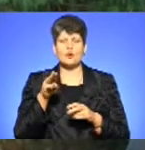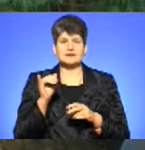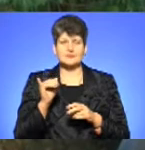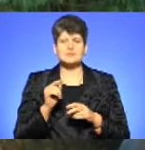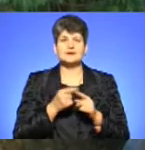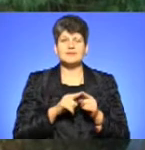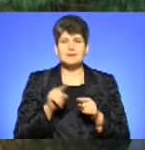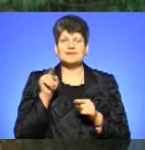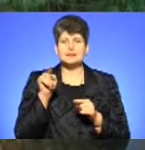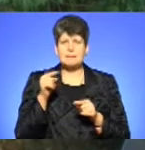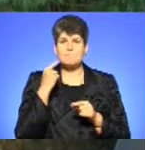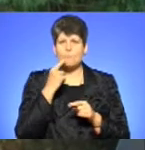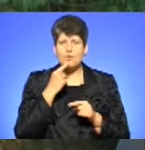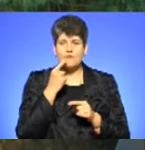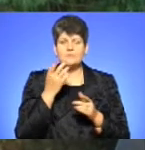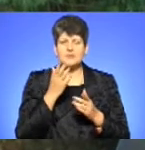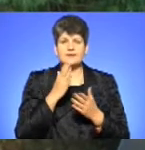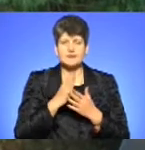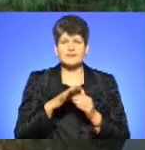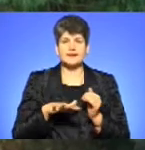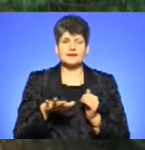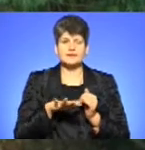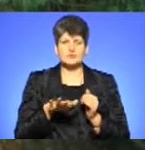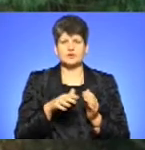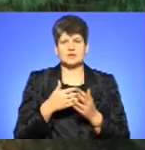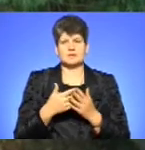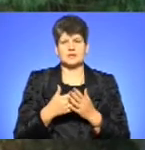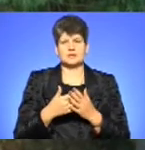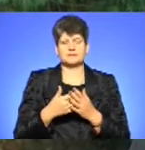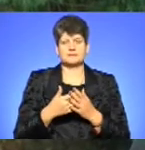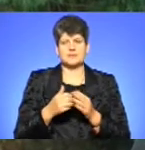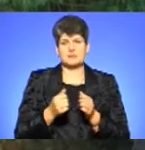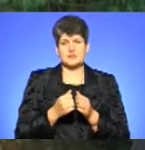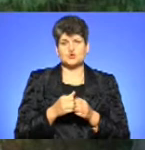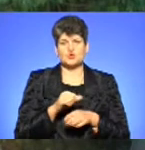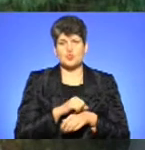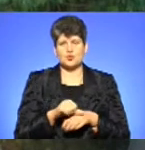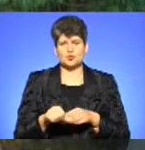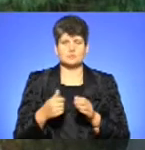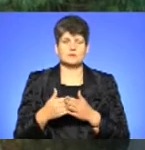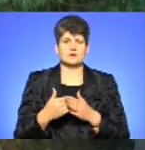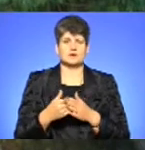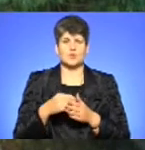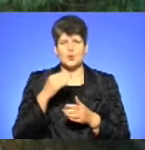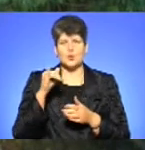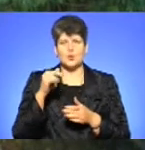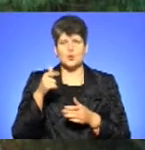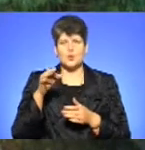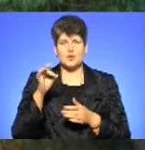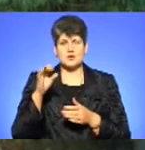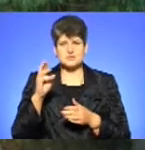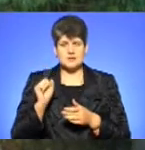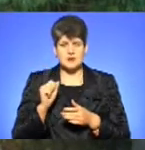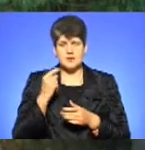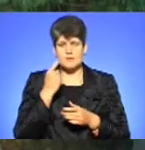мов, які, скажімо так, є на ті на території, ну, скажімо, там, ближче до кордону, наприклад, там, скажімо так, угорські мова,